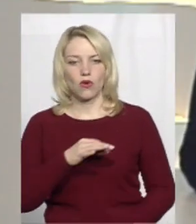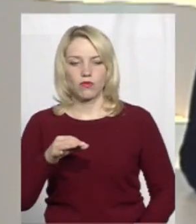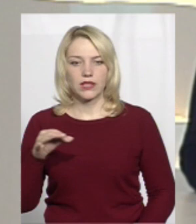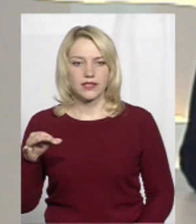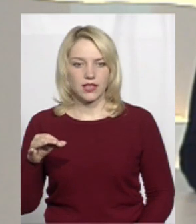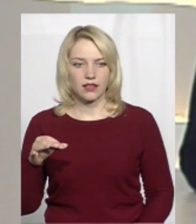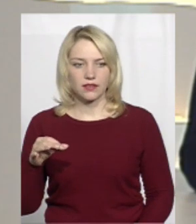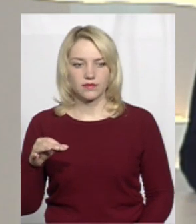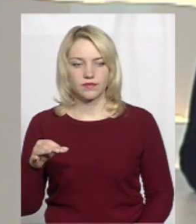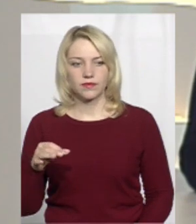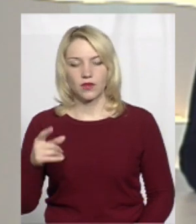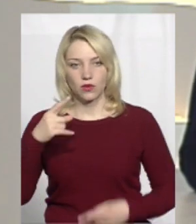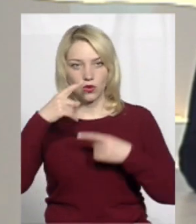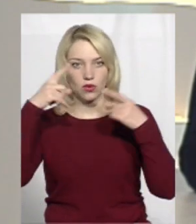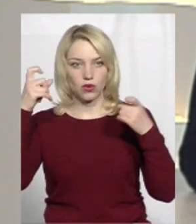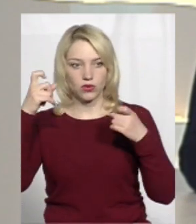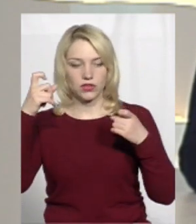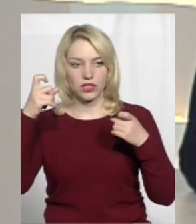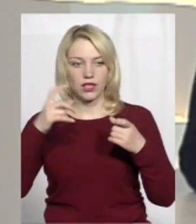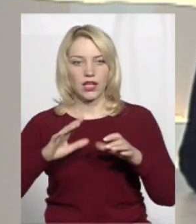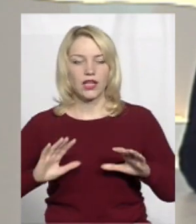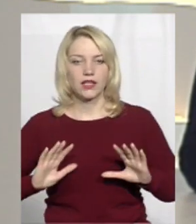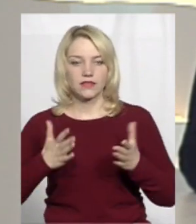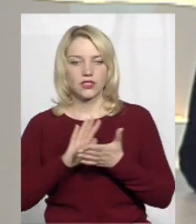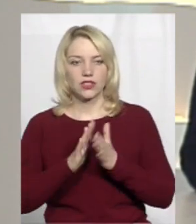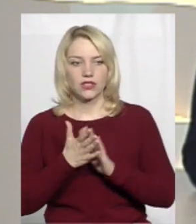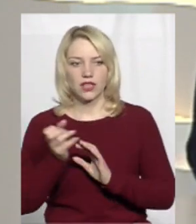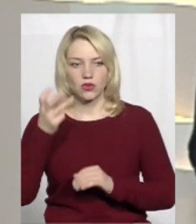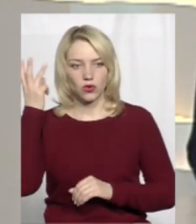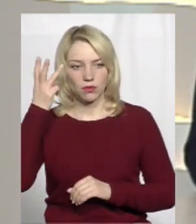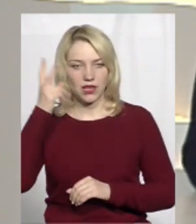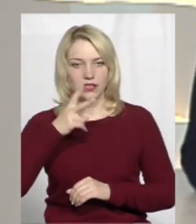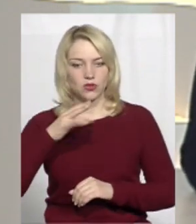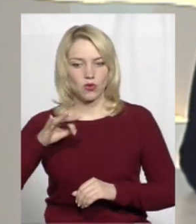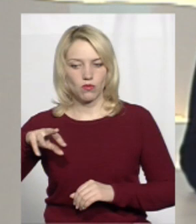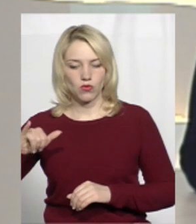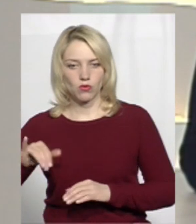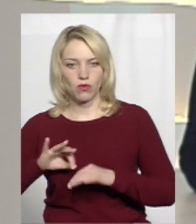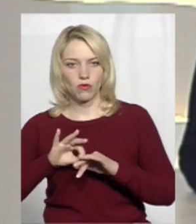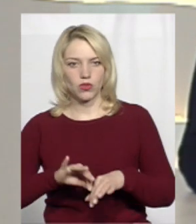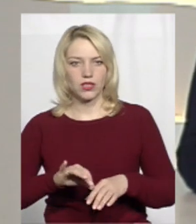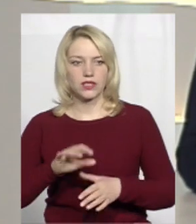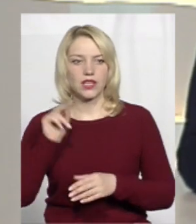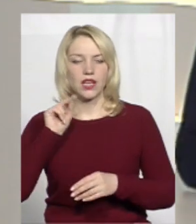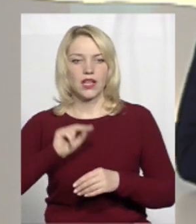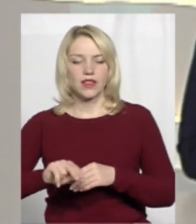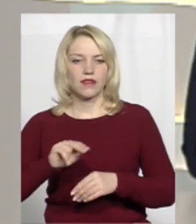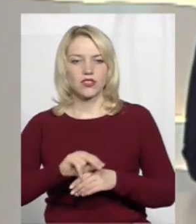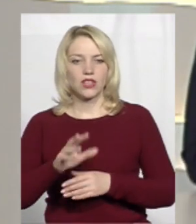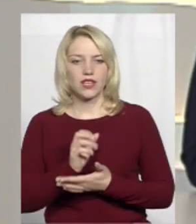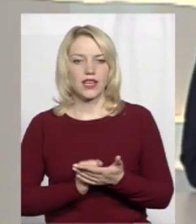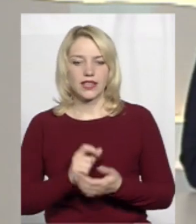оголосили надзвичайний стан, у Хмельницькому проходило навчання резервістів,